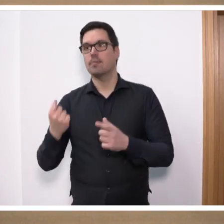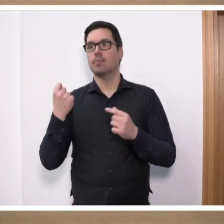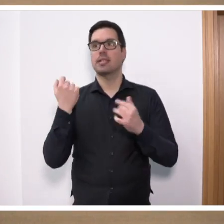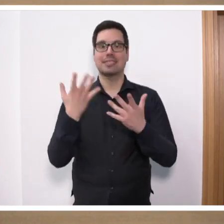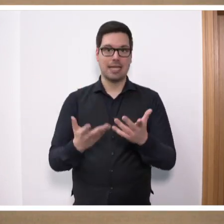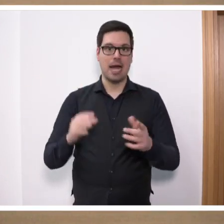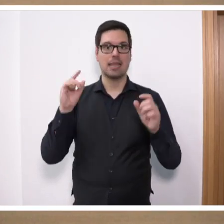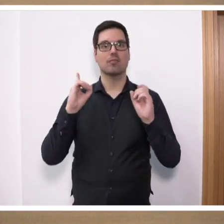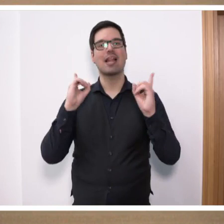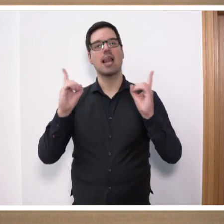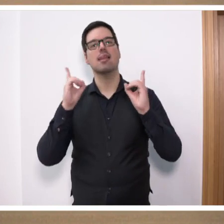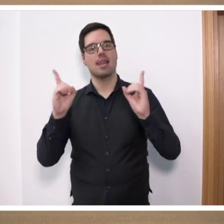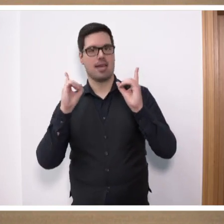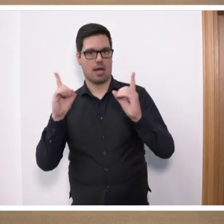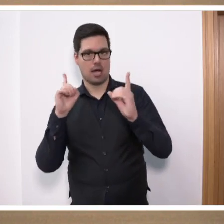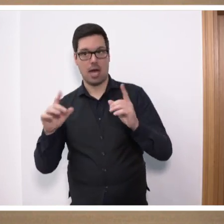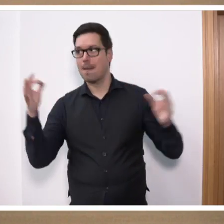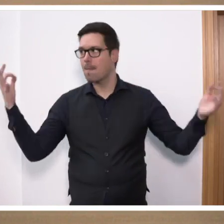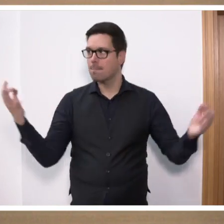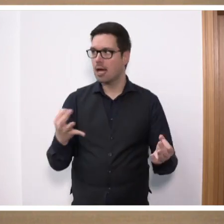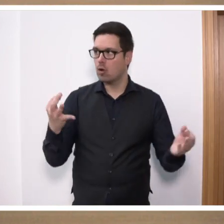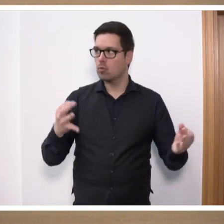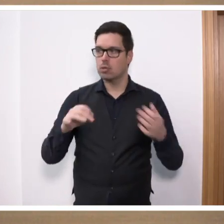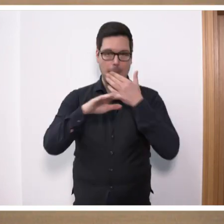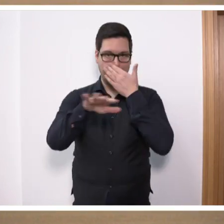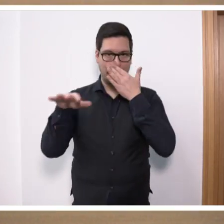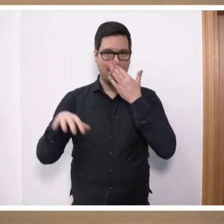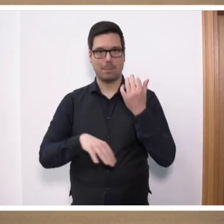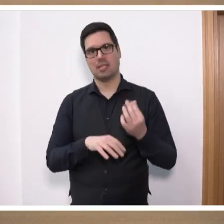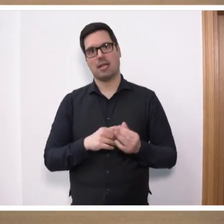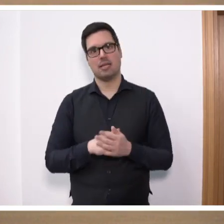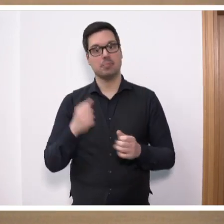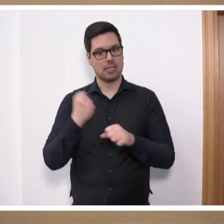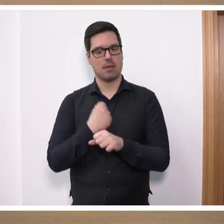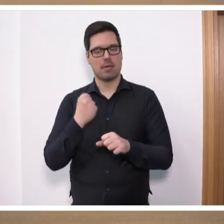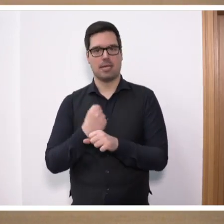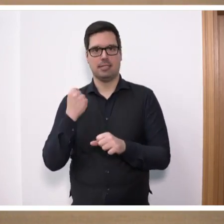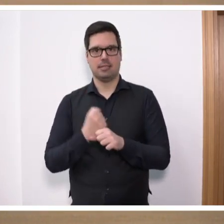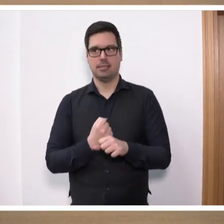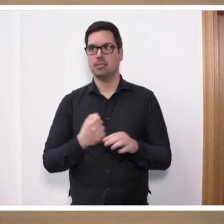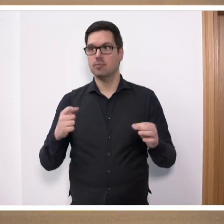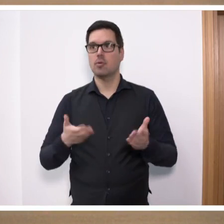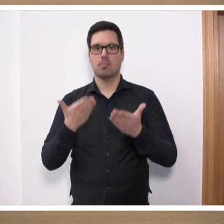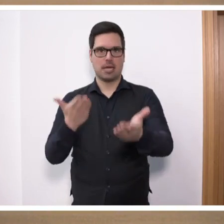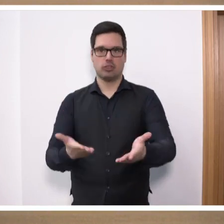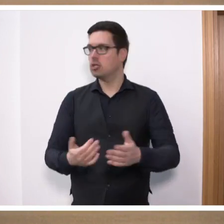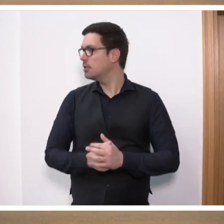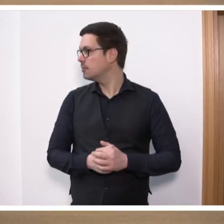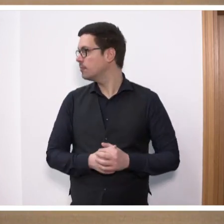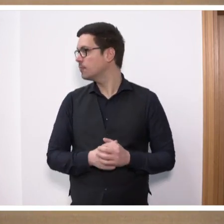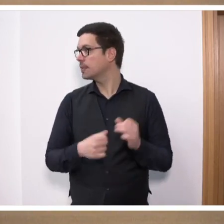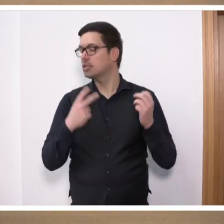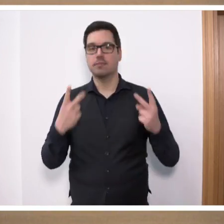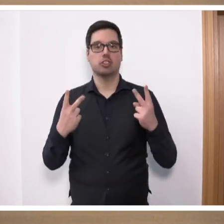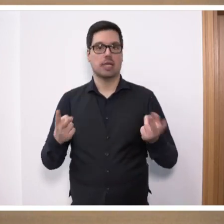Lehrpersonen und überhaupt an Personen, die da mitarbeiten, bereitzustellen. Das ist das Wesentliche.